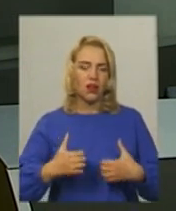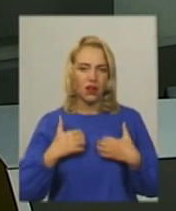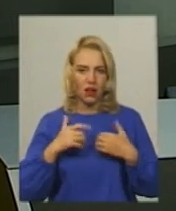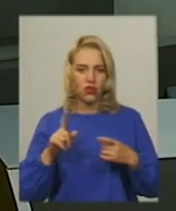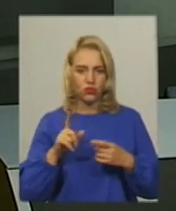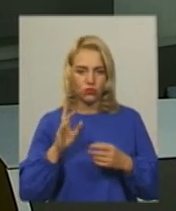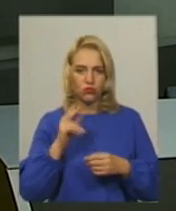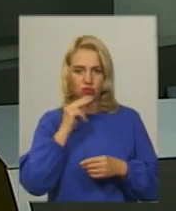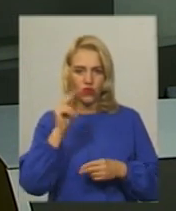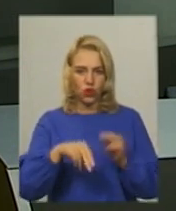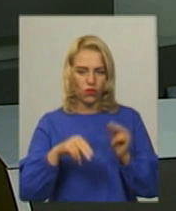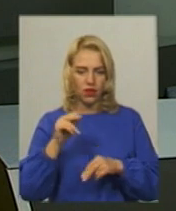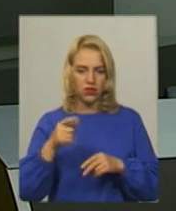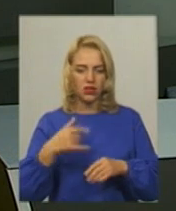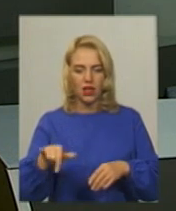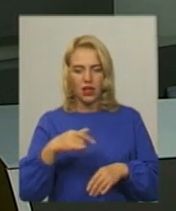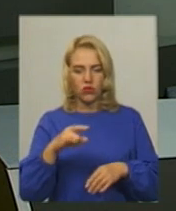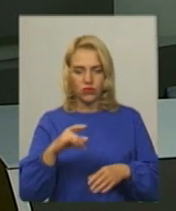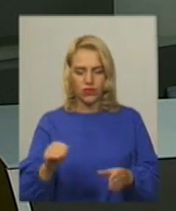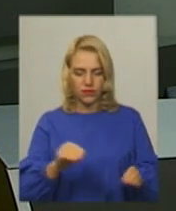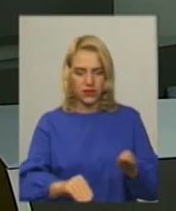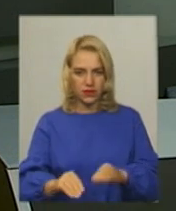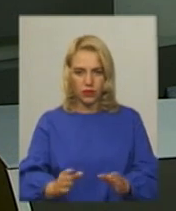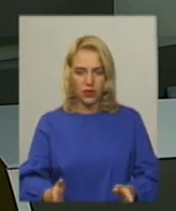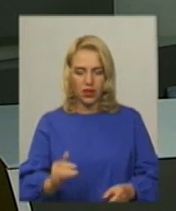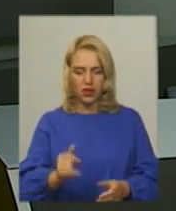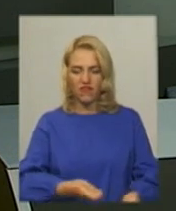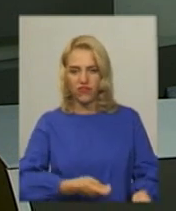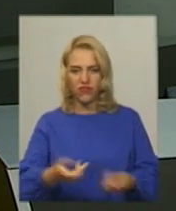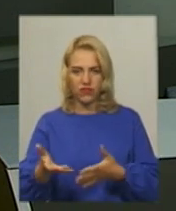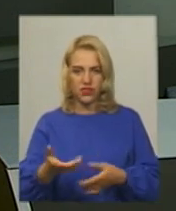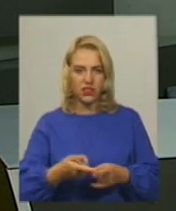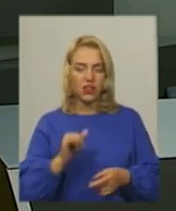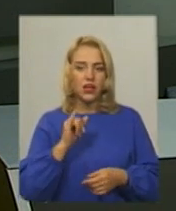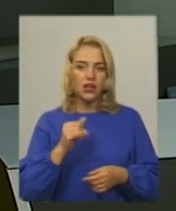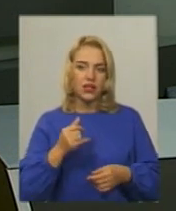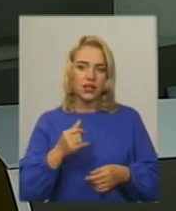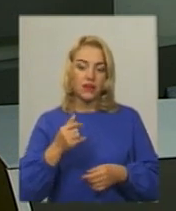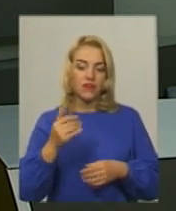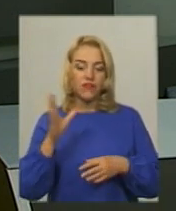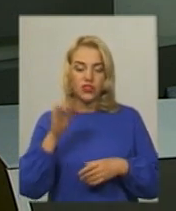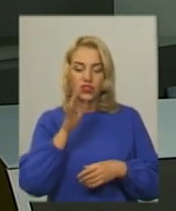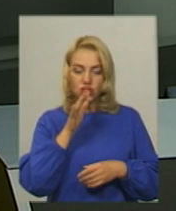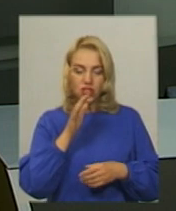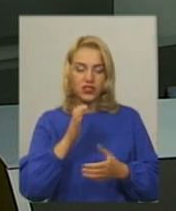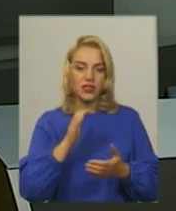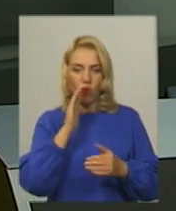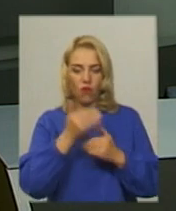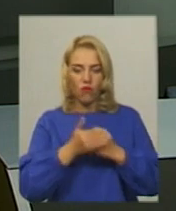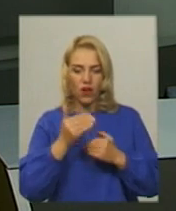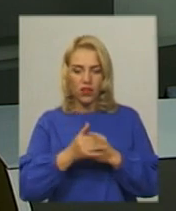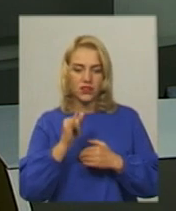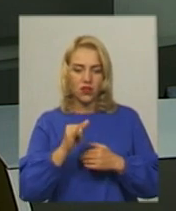дитини, помістила тіло в валізу та вивезла Увесь цей час вона переховувалася у знайомих, про те чи знали вони, що жінку розшукують,